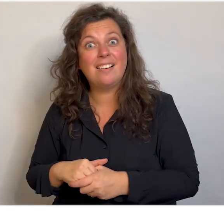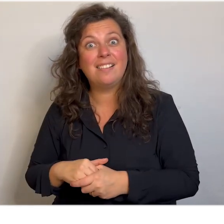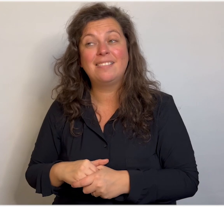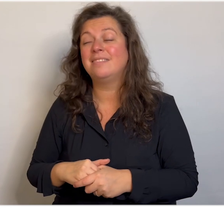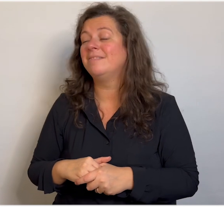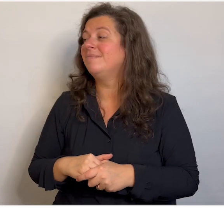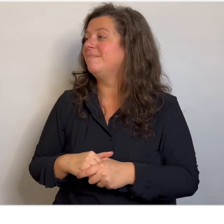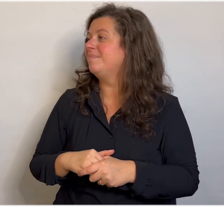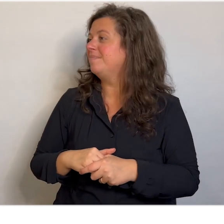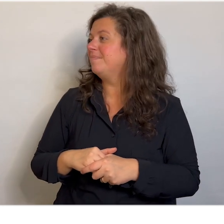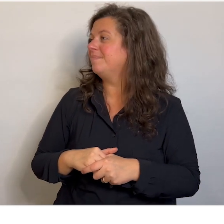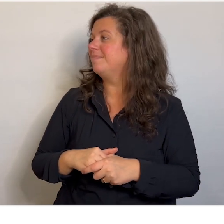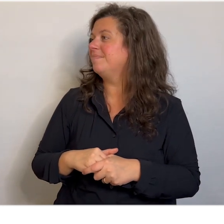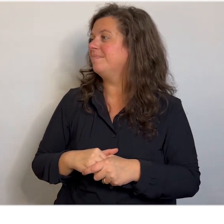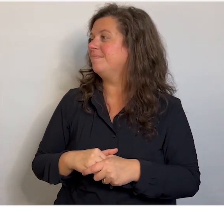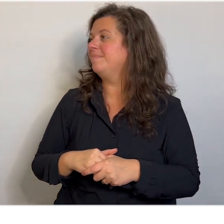MUZIEK